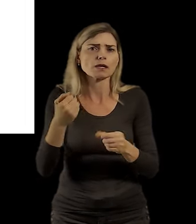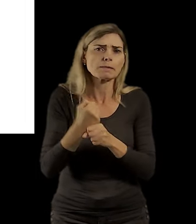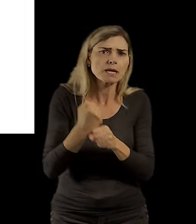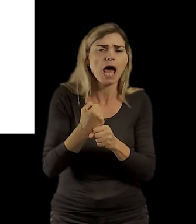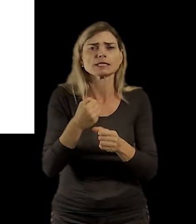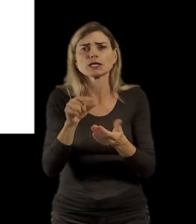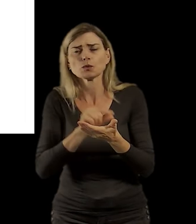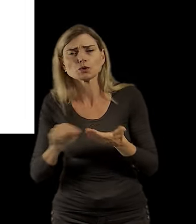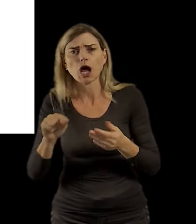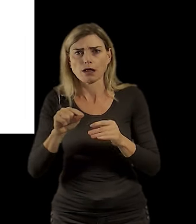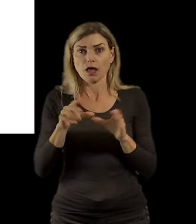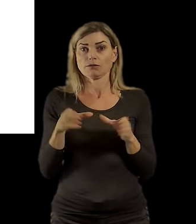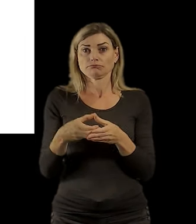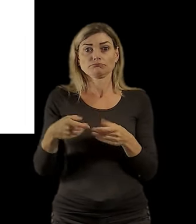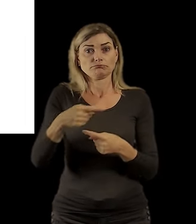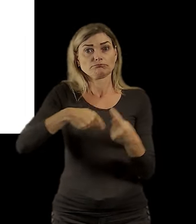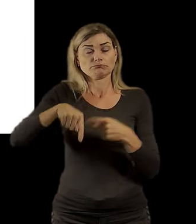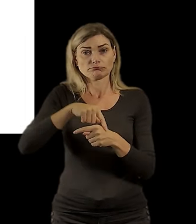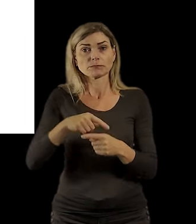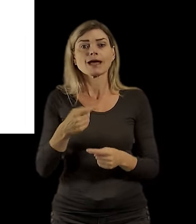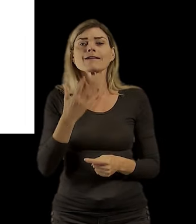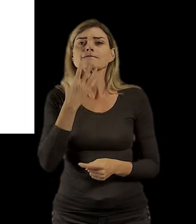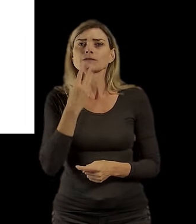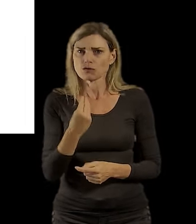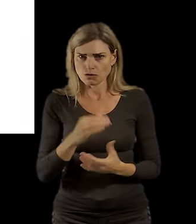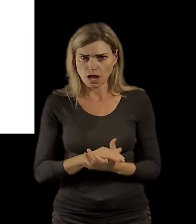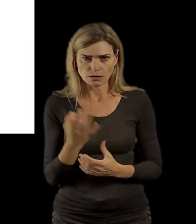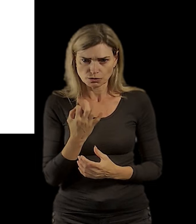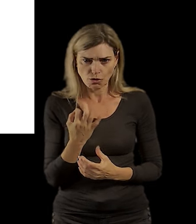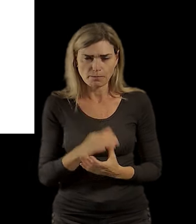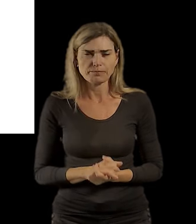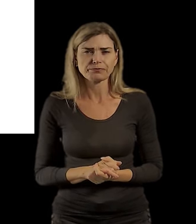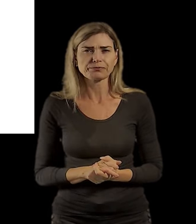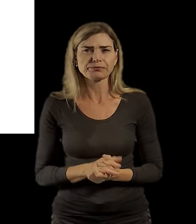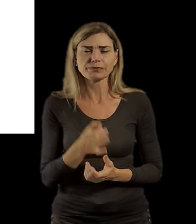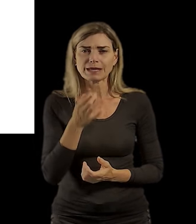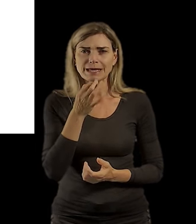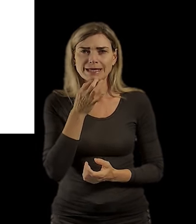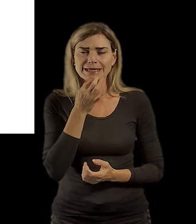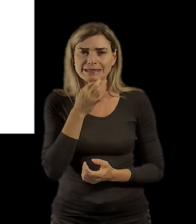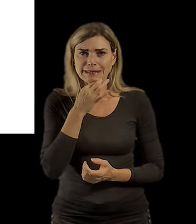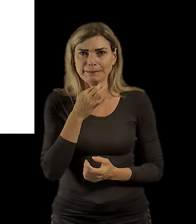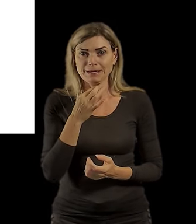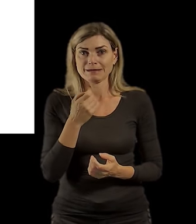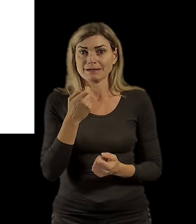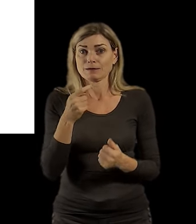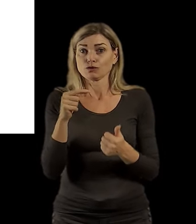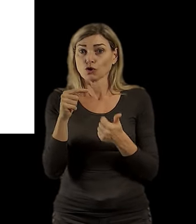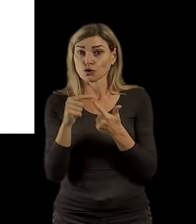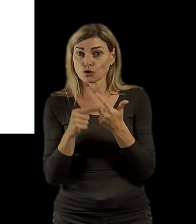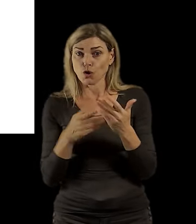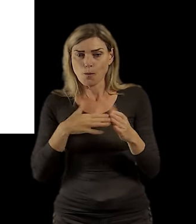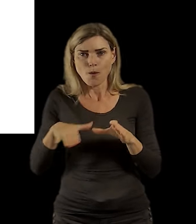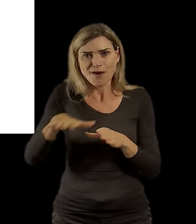otáčí tu perspektivu, že k tomu, abyste uspokojovali ty svoje potřeby,